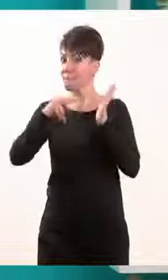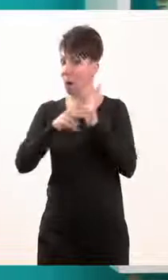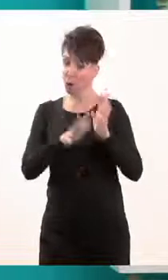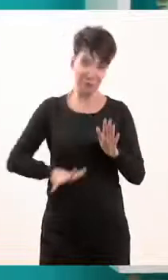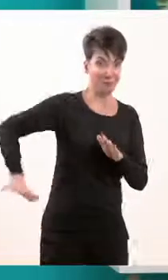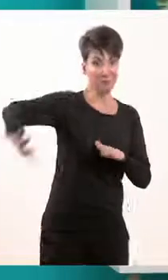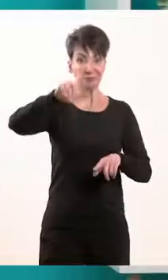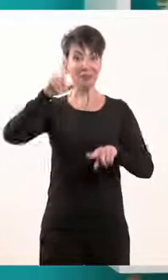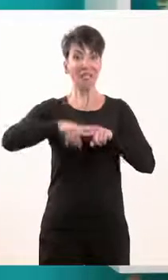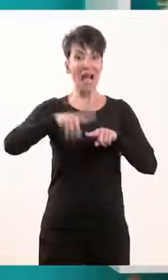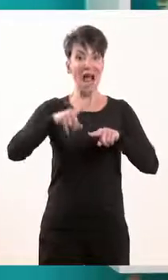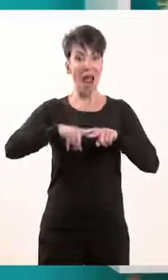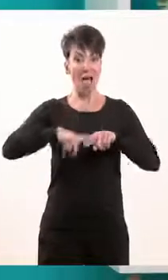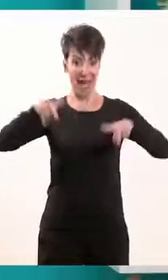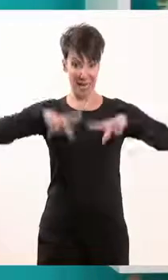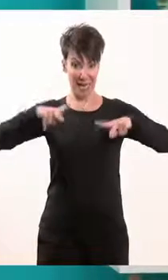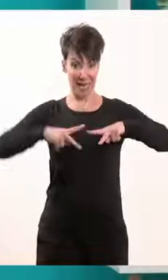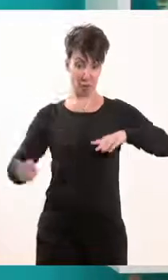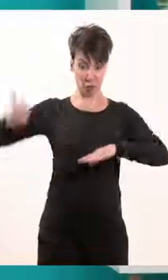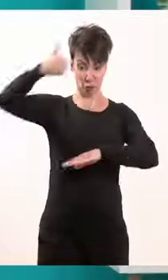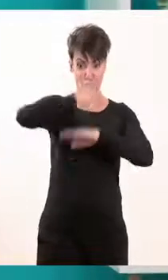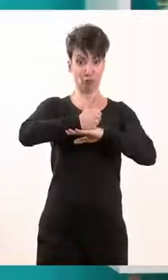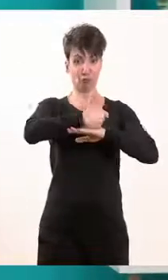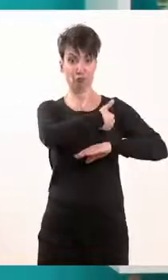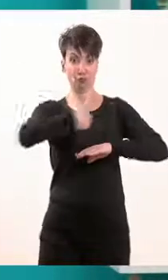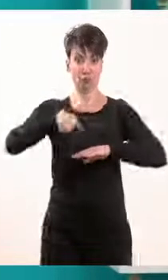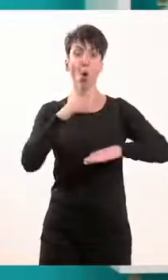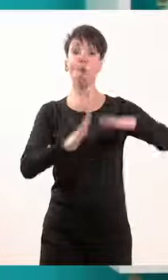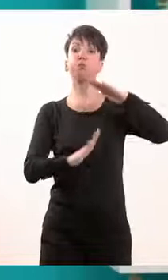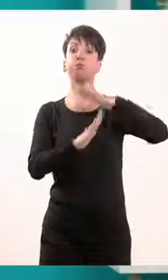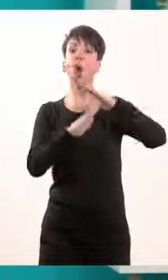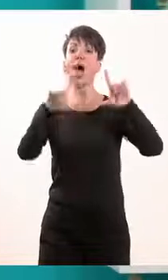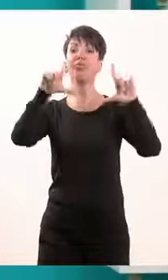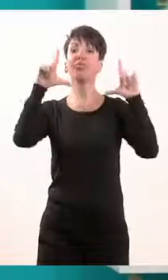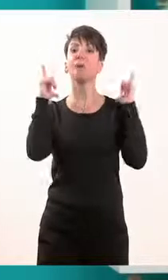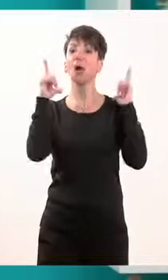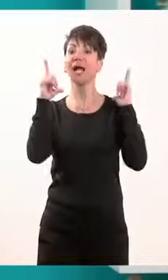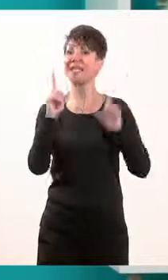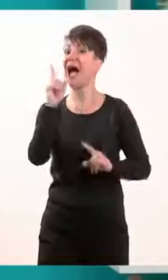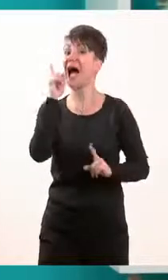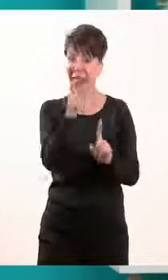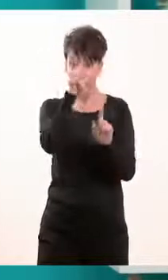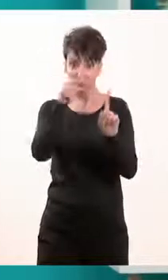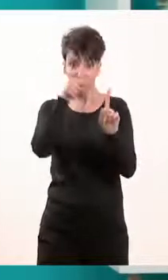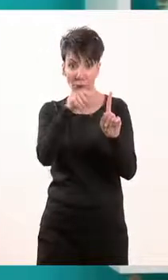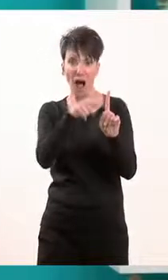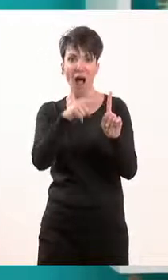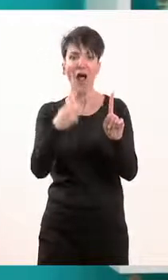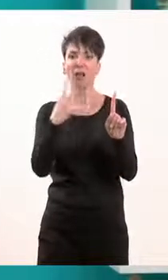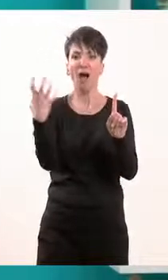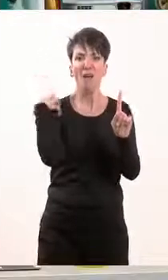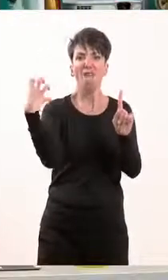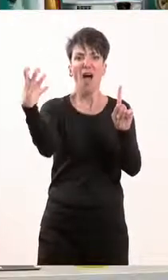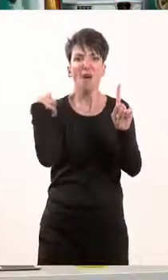του ελληνικού κράτους είναι ο πρόεδρος της δημοκρατίας, ο οποίος όμως έχει περιορισμένες πολιτικές